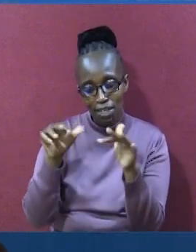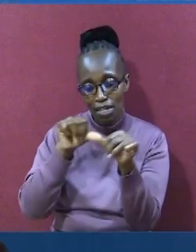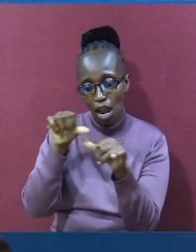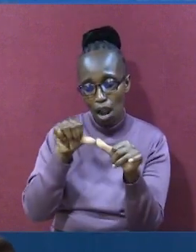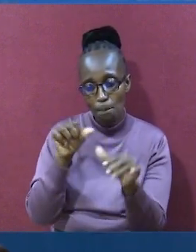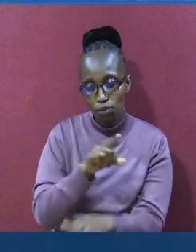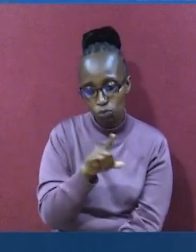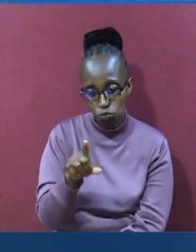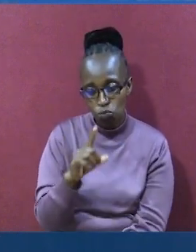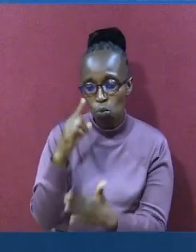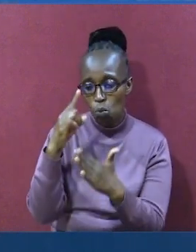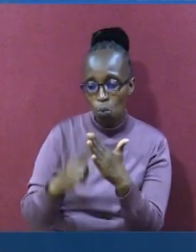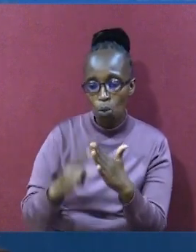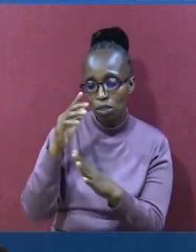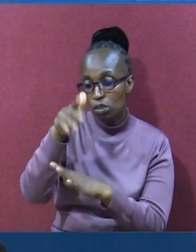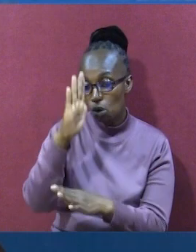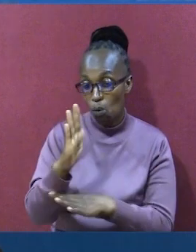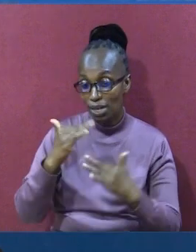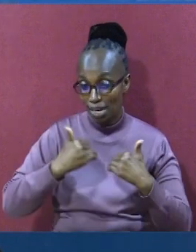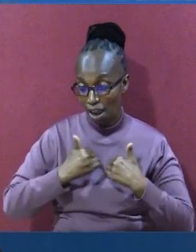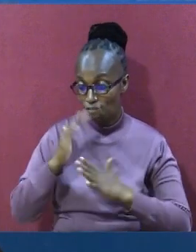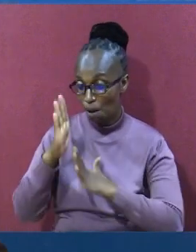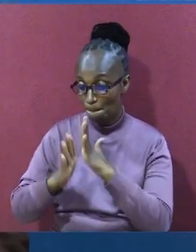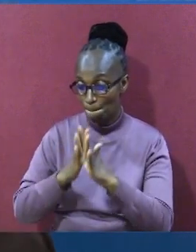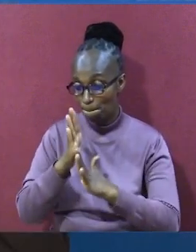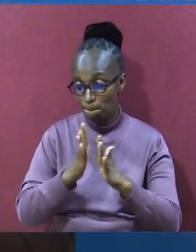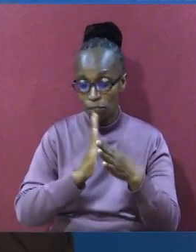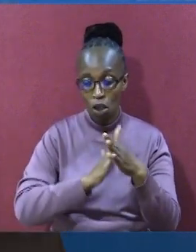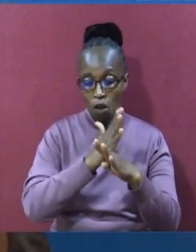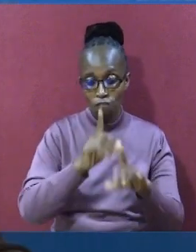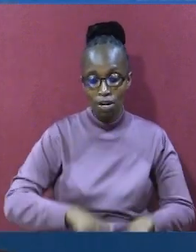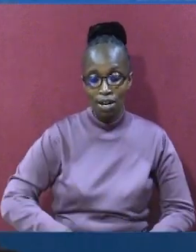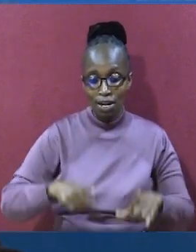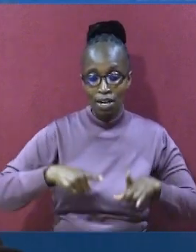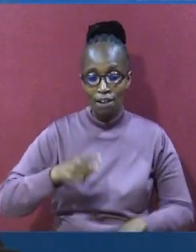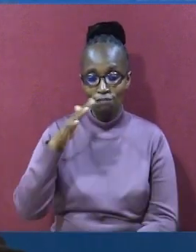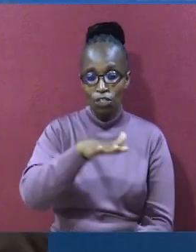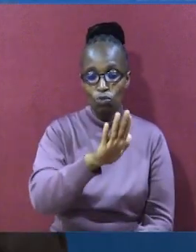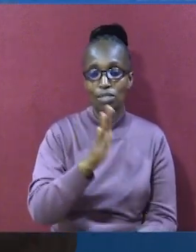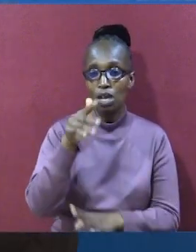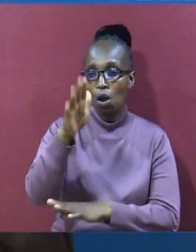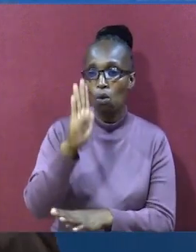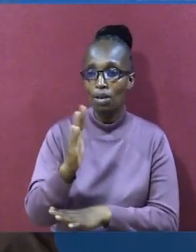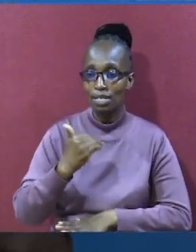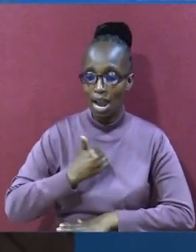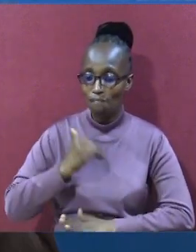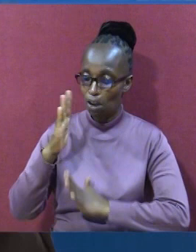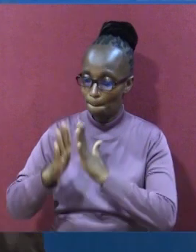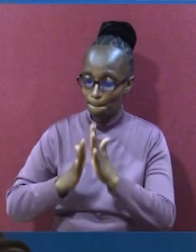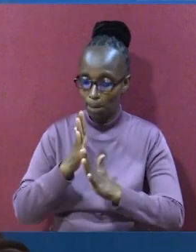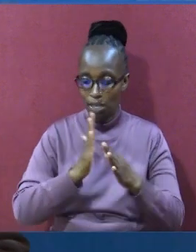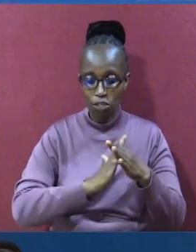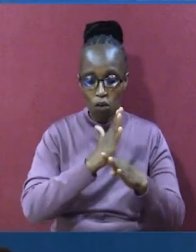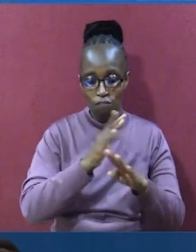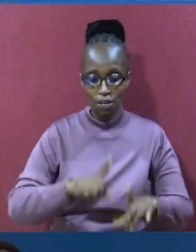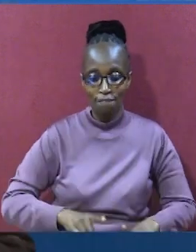yako. Aliweza na kupanga njuhu ya familia yako. Aliweza na kupanga. Njuhu. Yani maisha yako